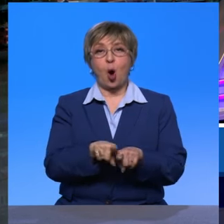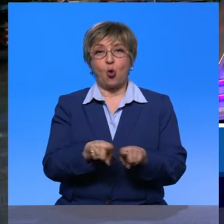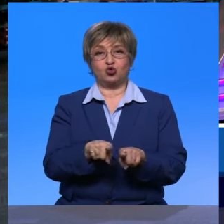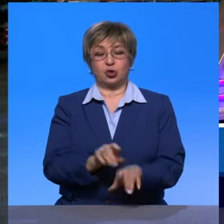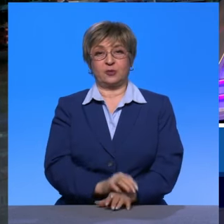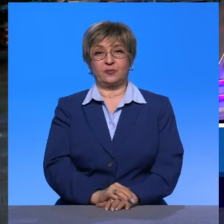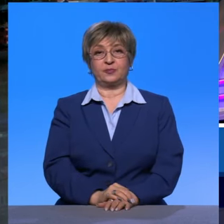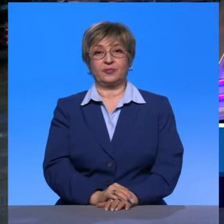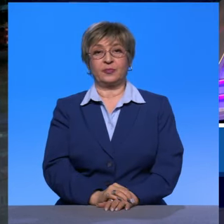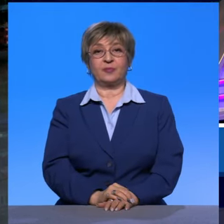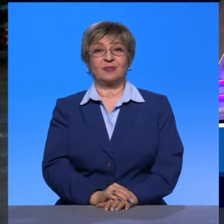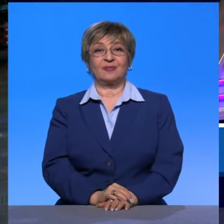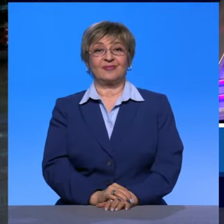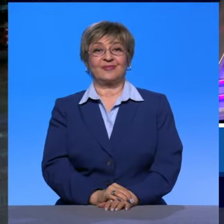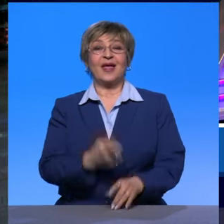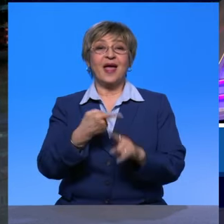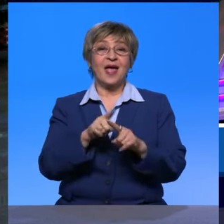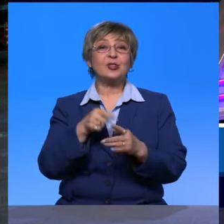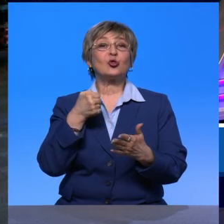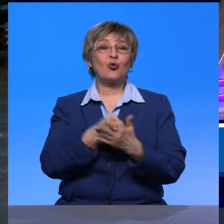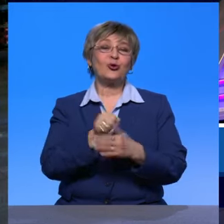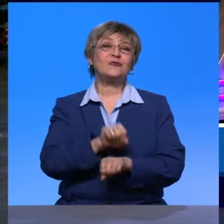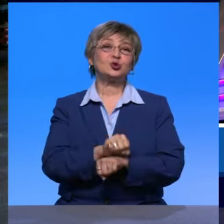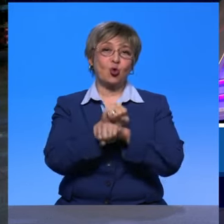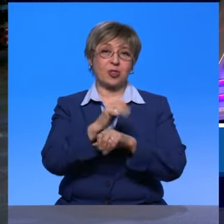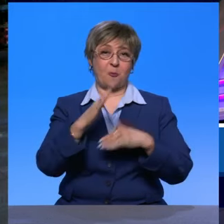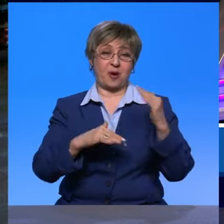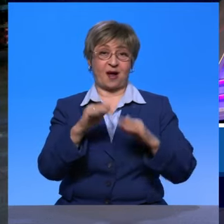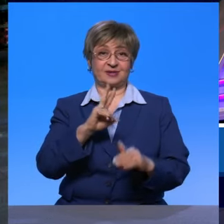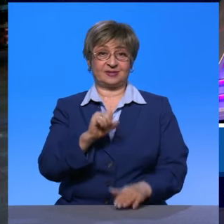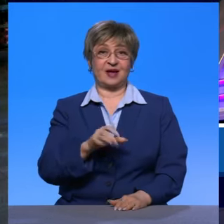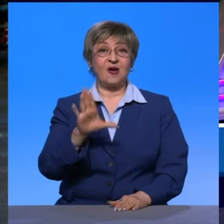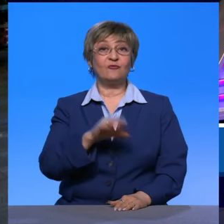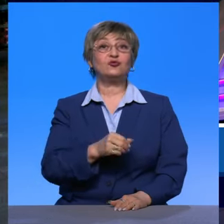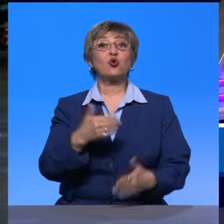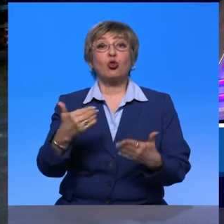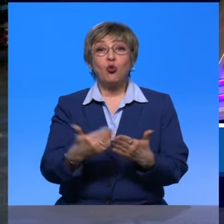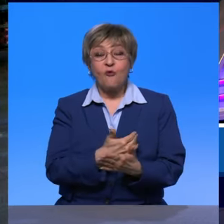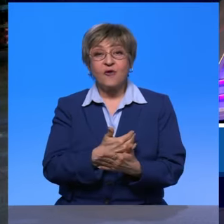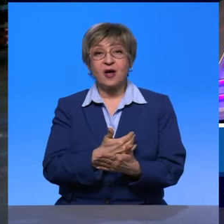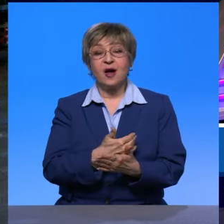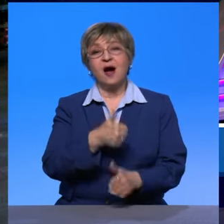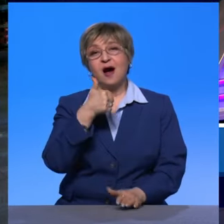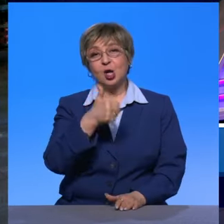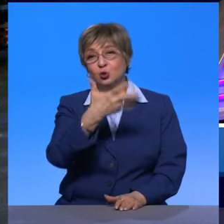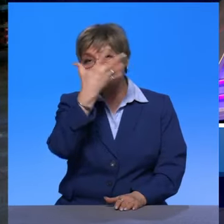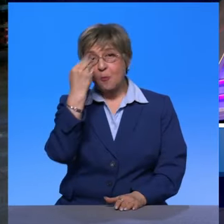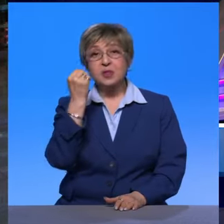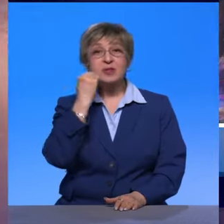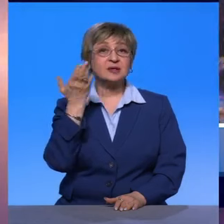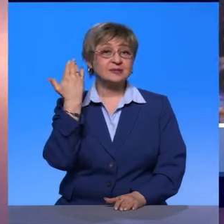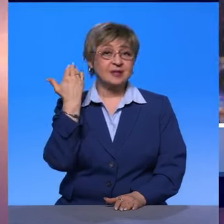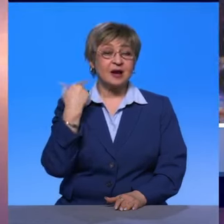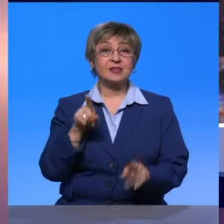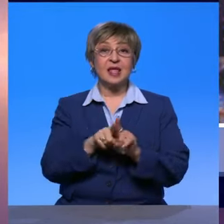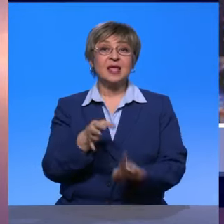Я бы считал, что это дореволюционная практика. Наверное, все новое это хорошо забытое старое. Такие доходные